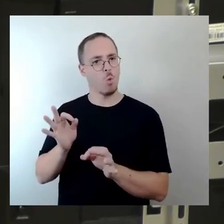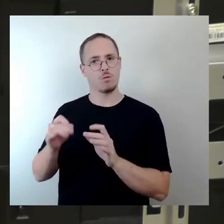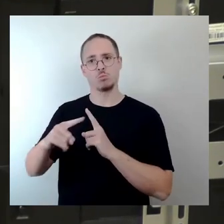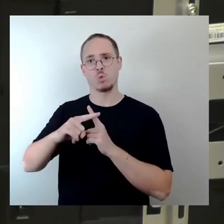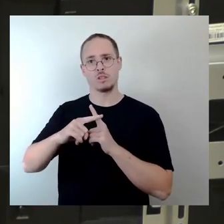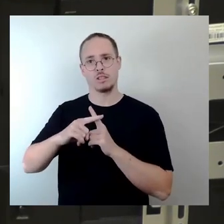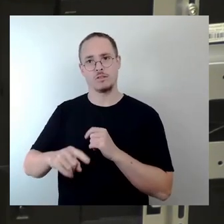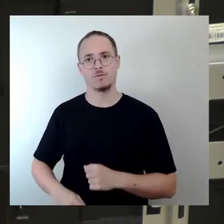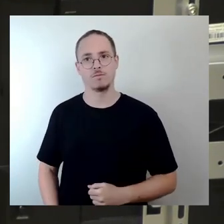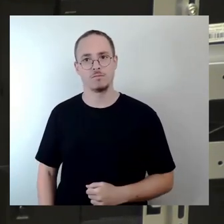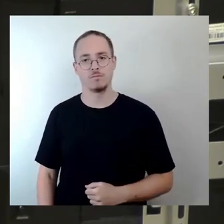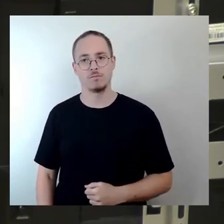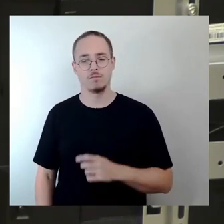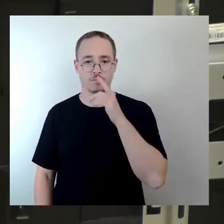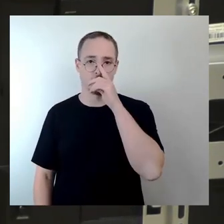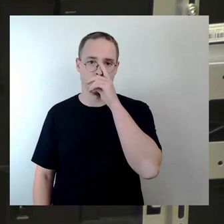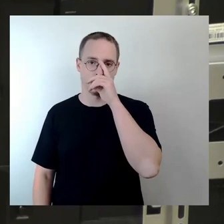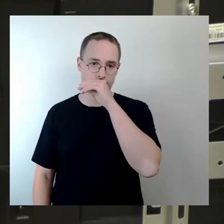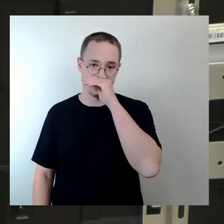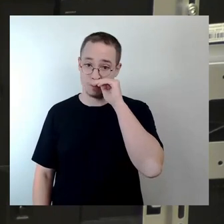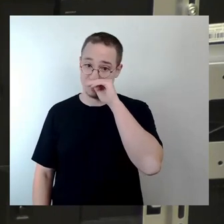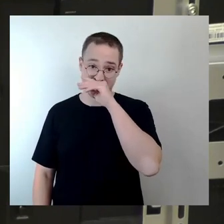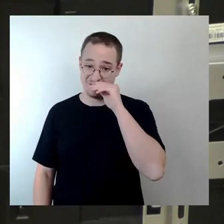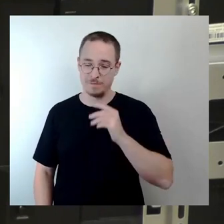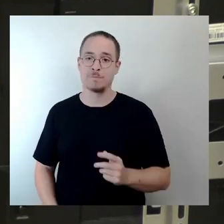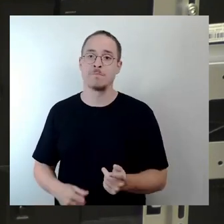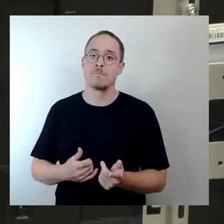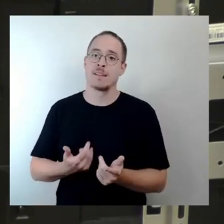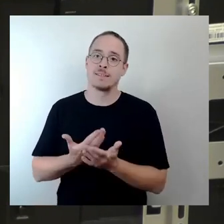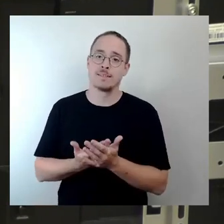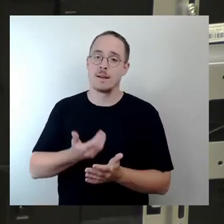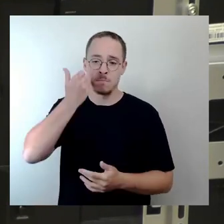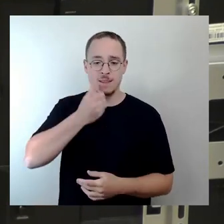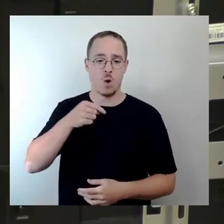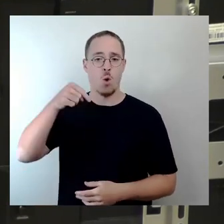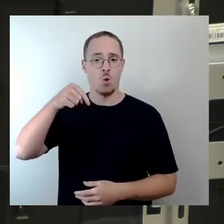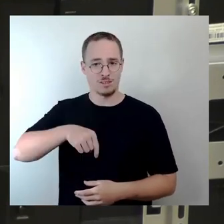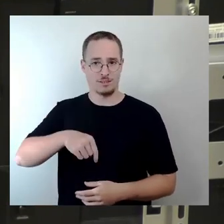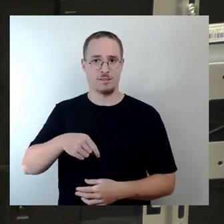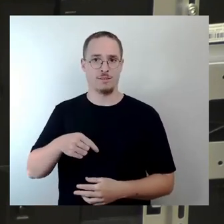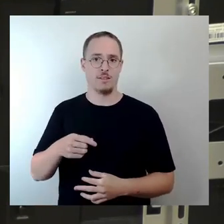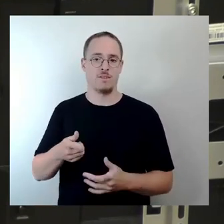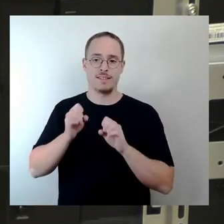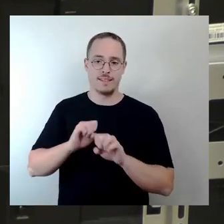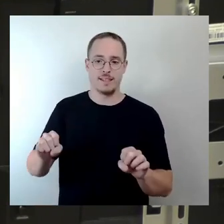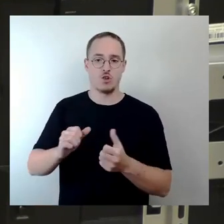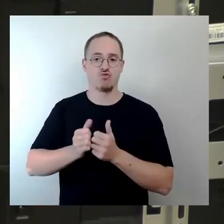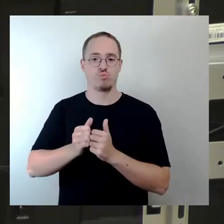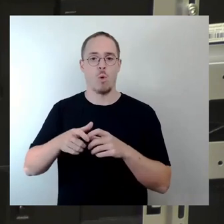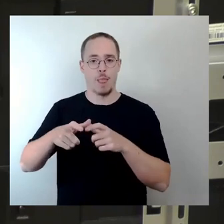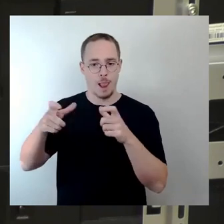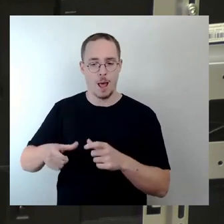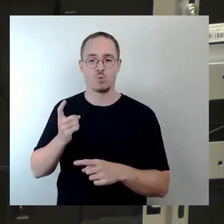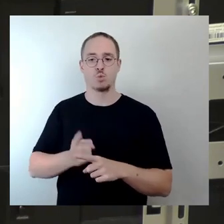Bringen wir heute deshalb eine sichere Sportanlage und gesichertes Baden auf und im